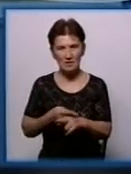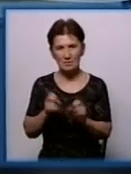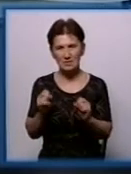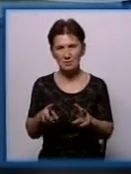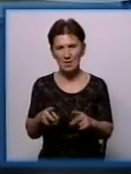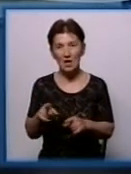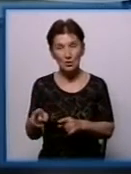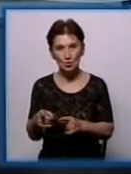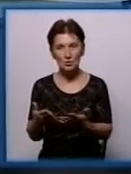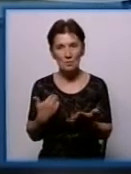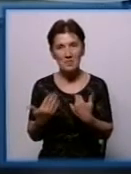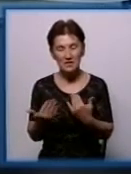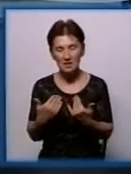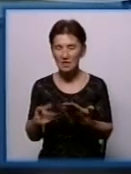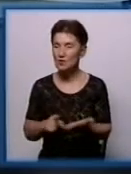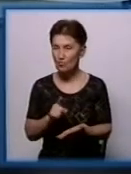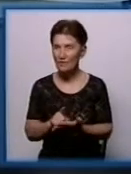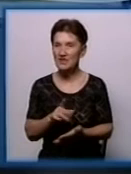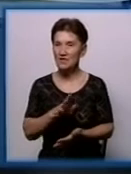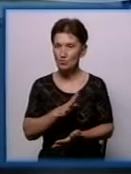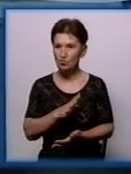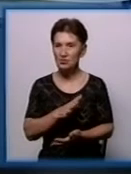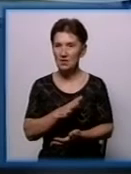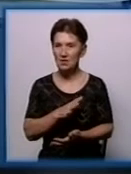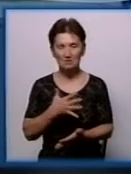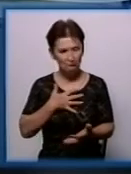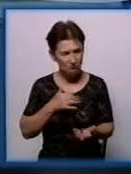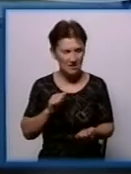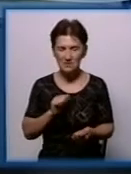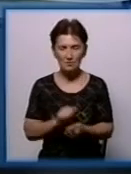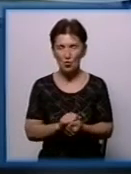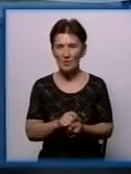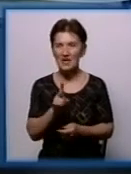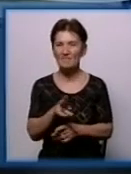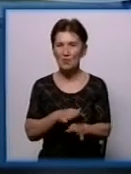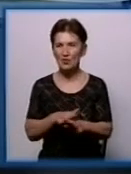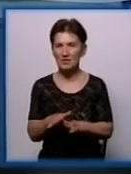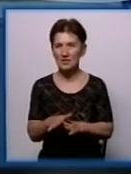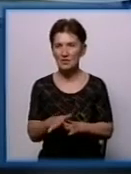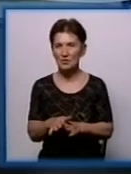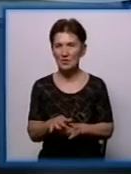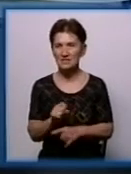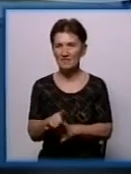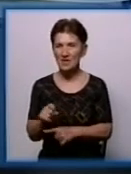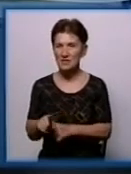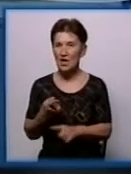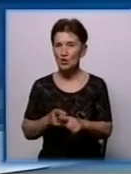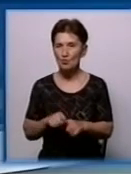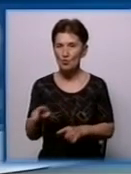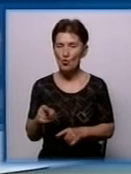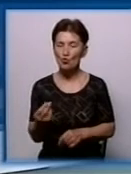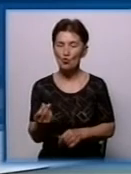підхід більш такий повинен бути принциповий до виконання цих заходів. Тому кошти є, ми це